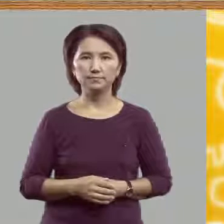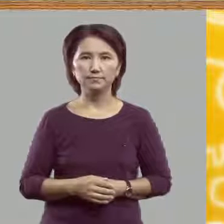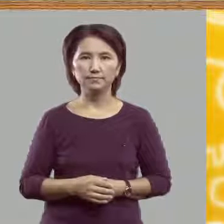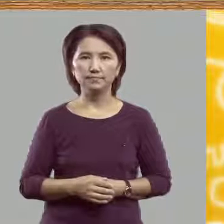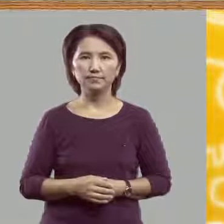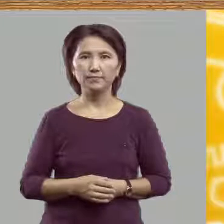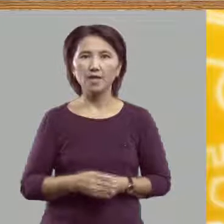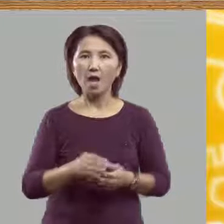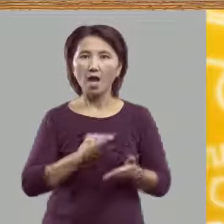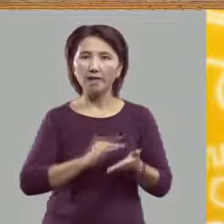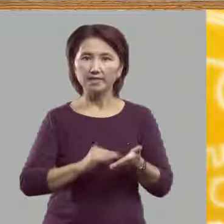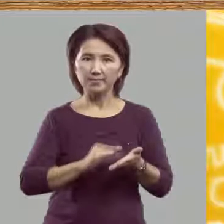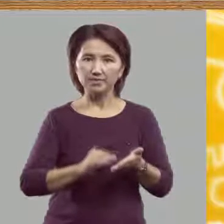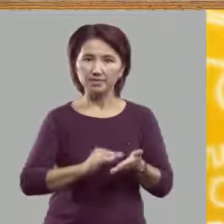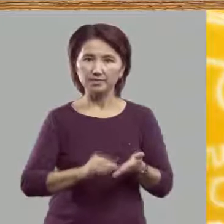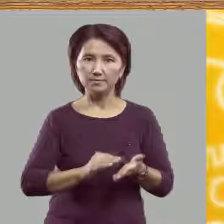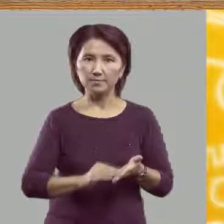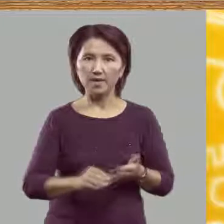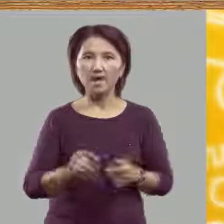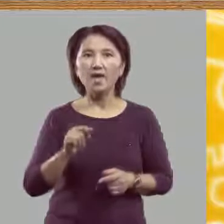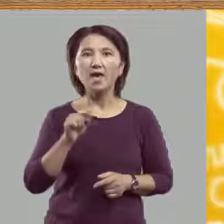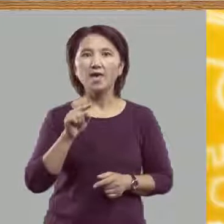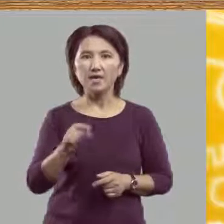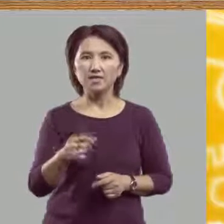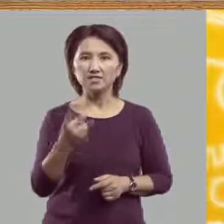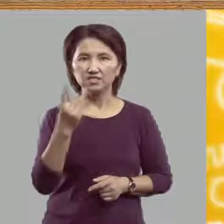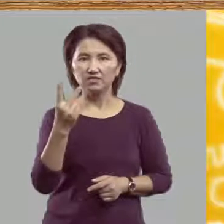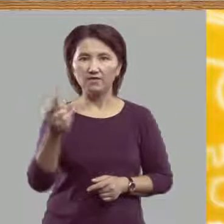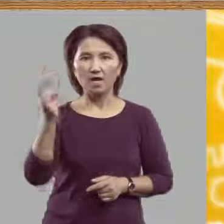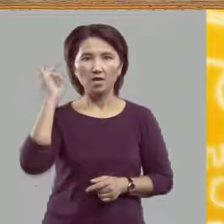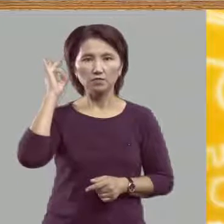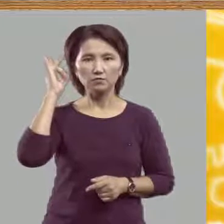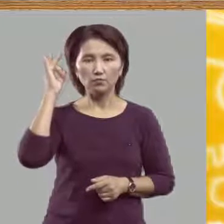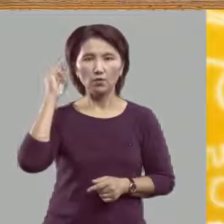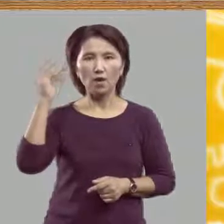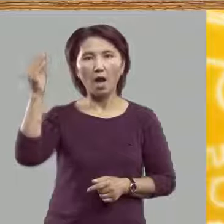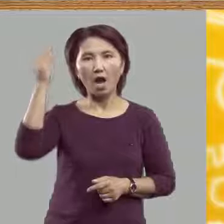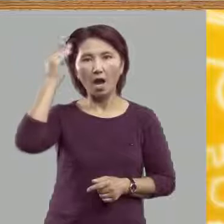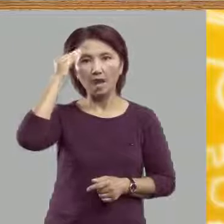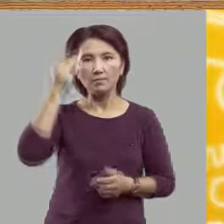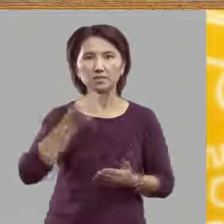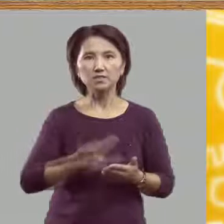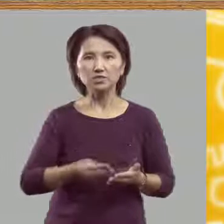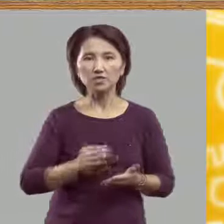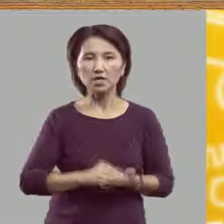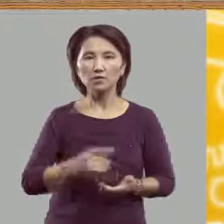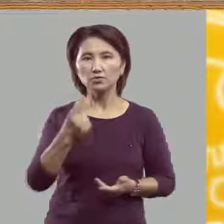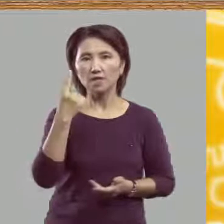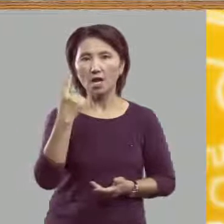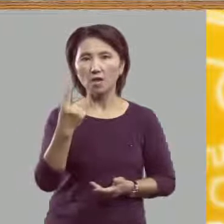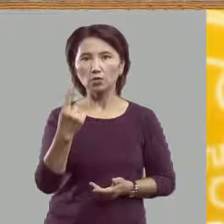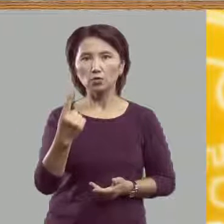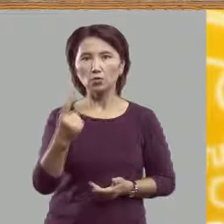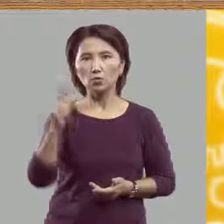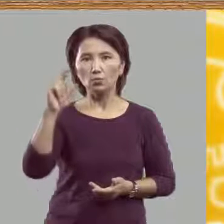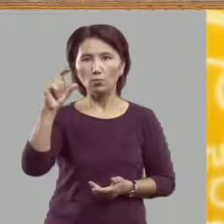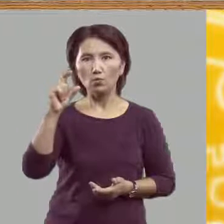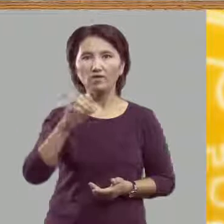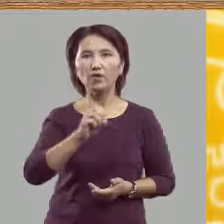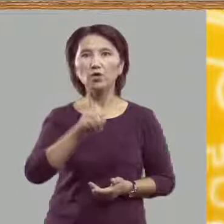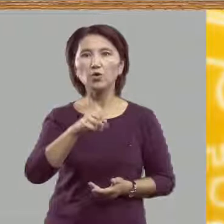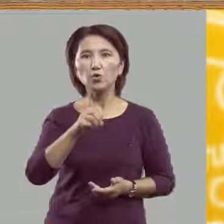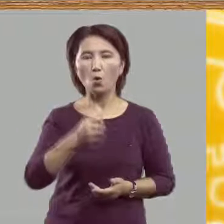А на письме эти два звука обозначаются одной буквой Ё.